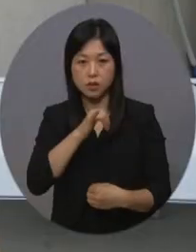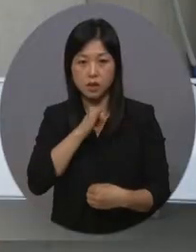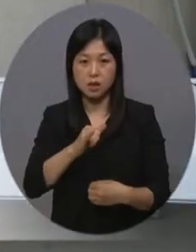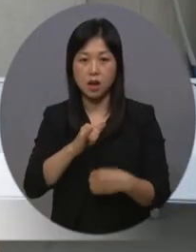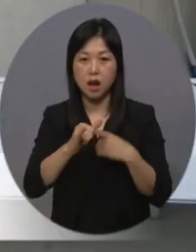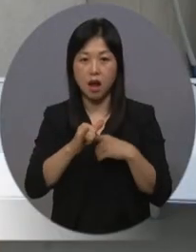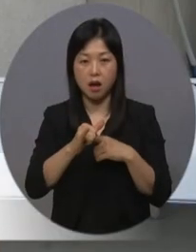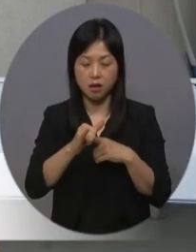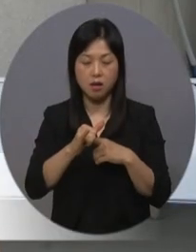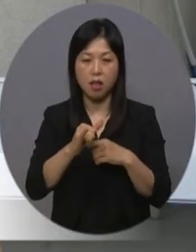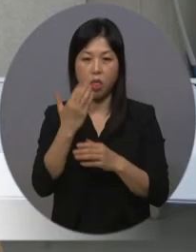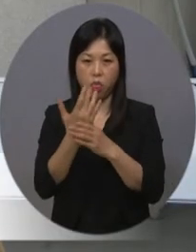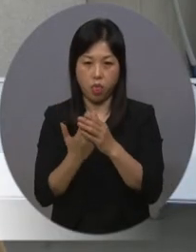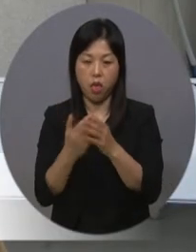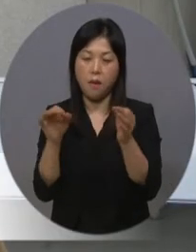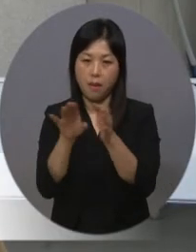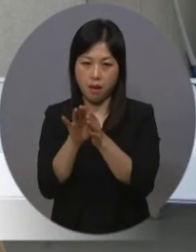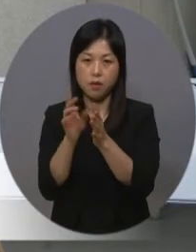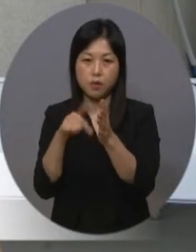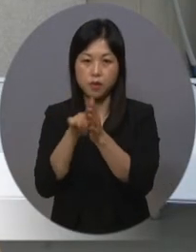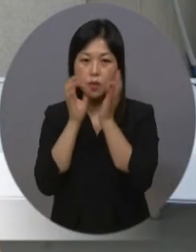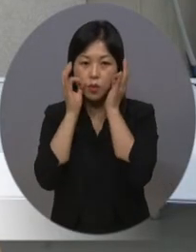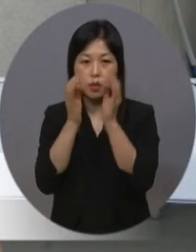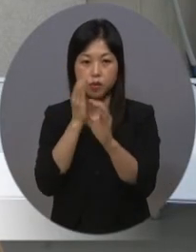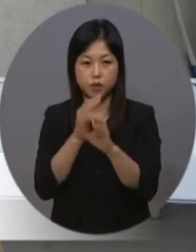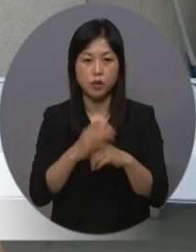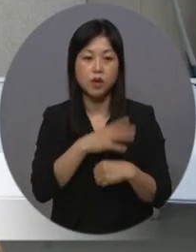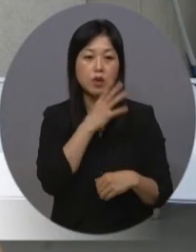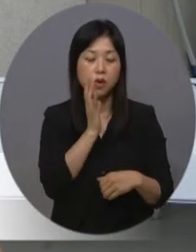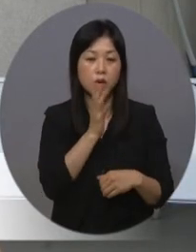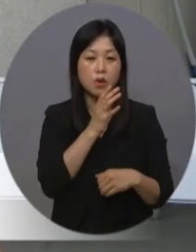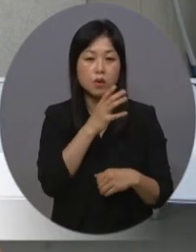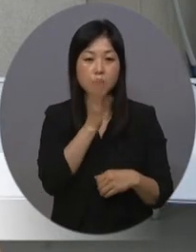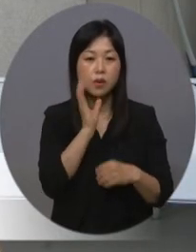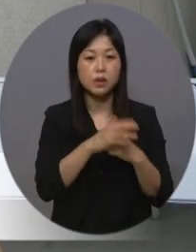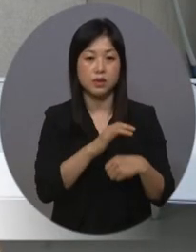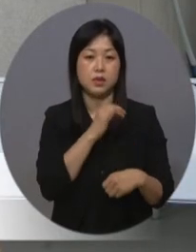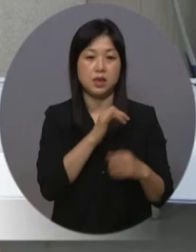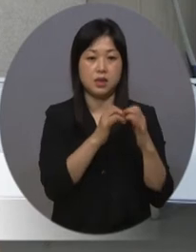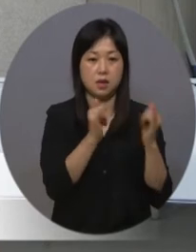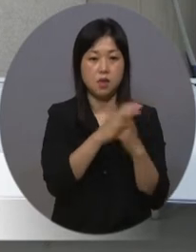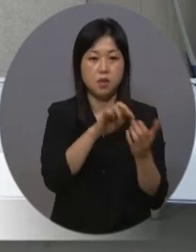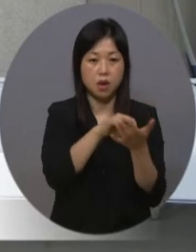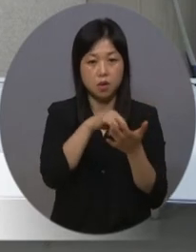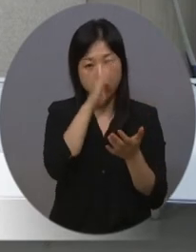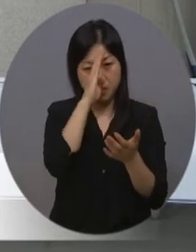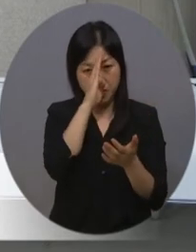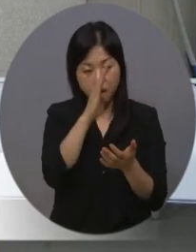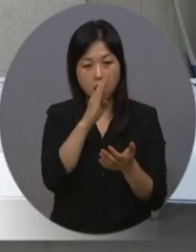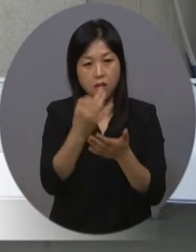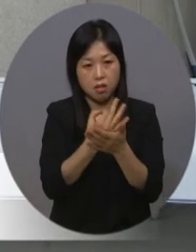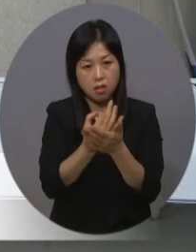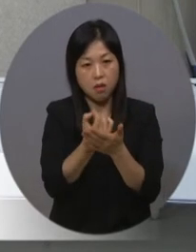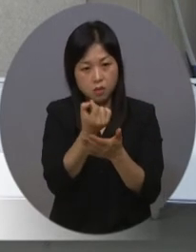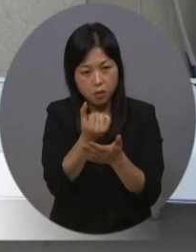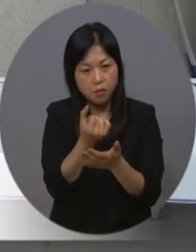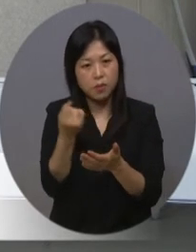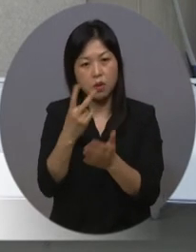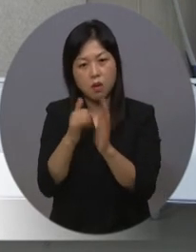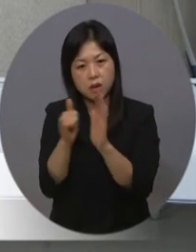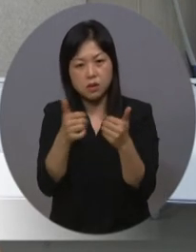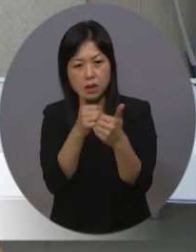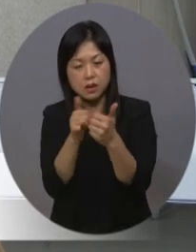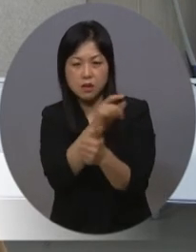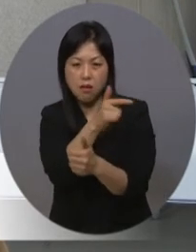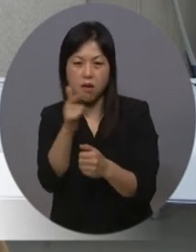노인 자살은 외로움, 질병, 경제적인 문제, 가족 간의 갈등 등 여러 여인이 복합적으로